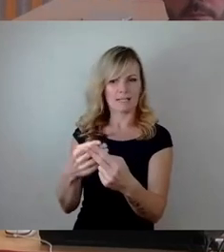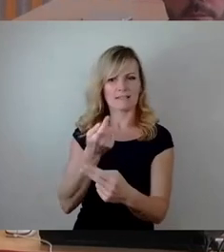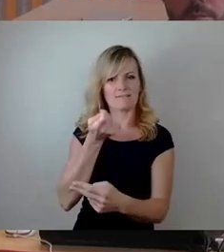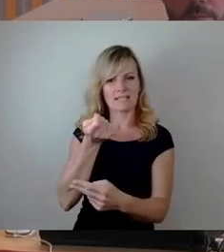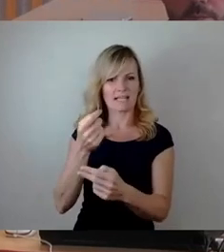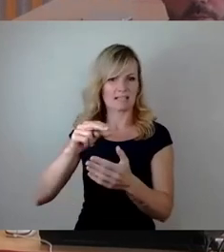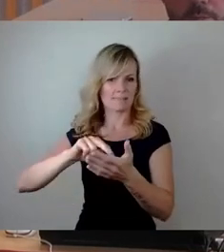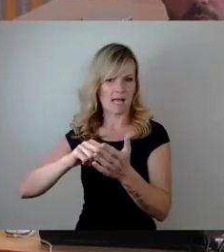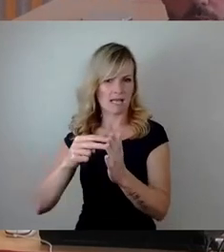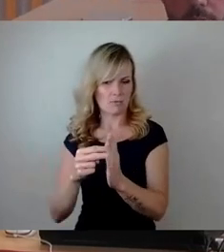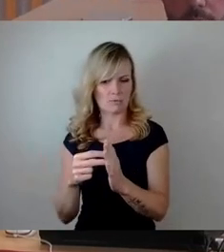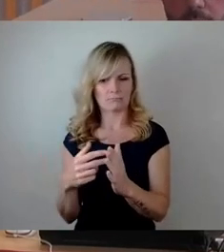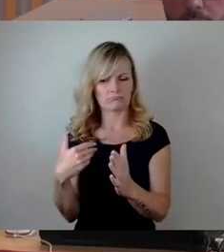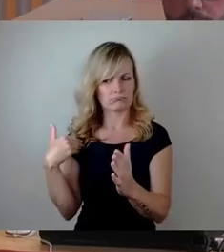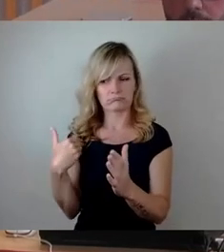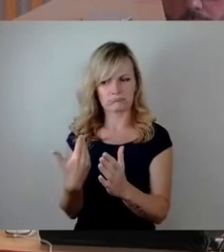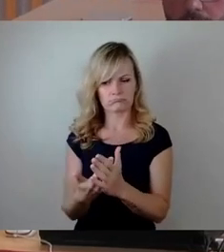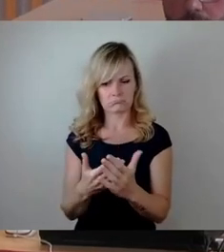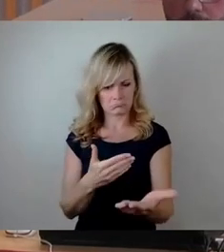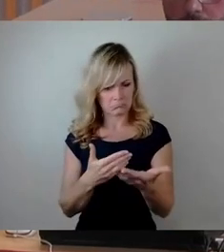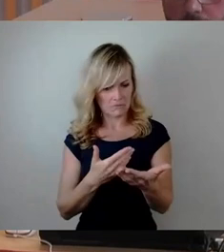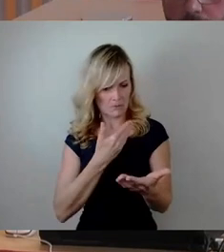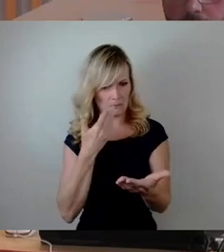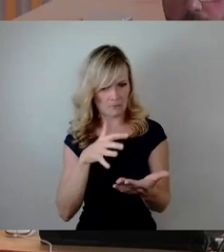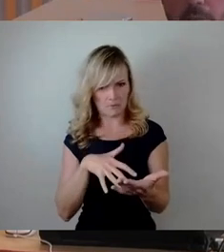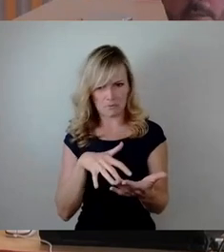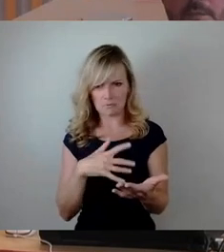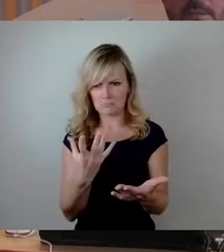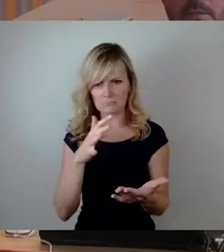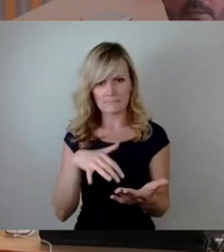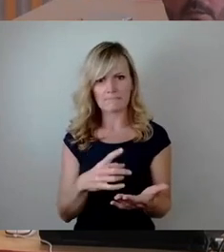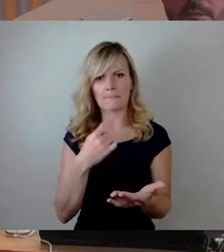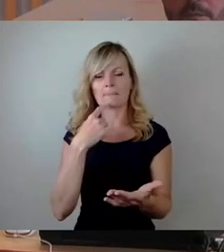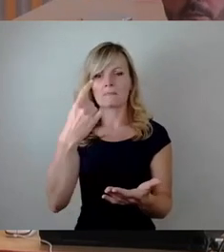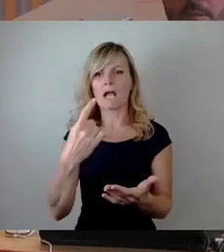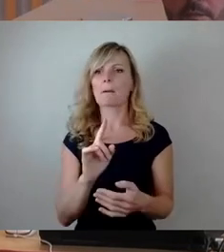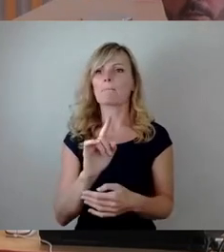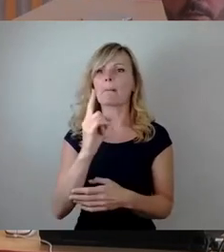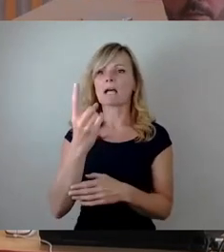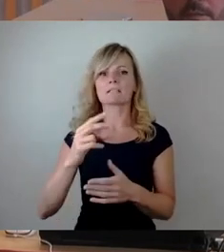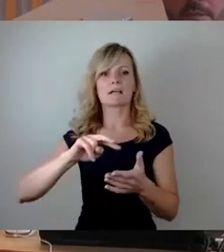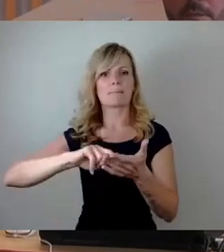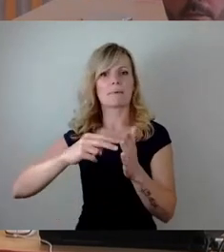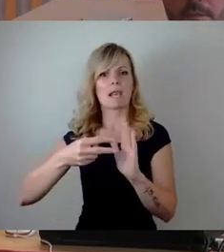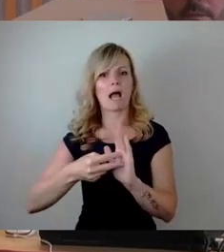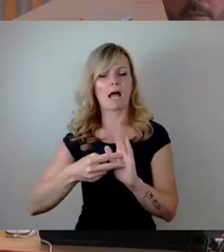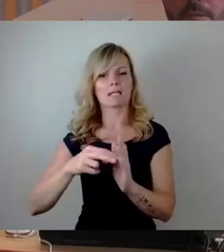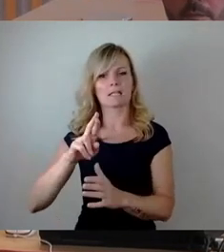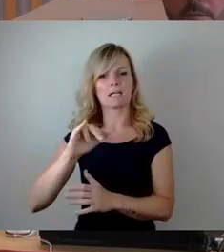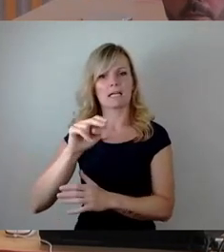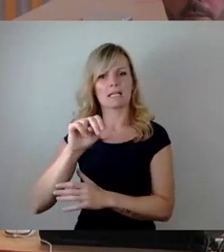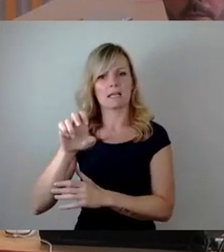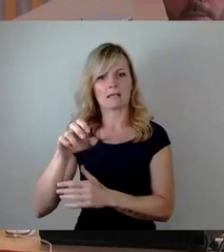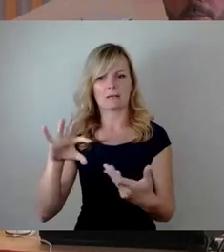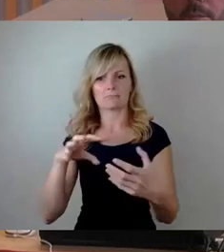alles noch nicht vor, wird unter dem Stichwort Masterplan Rinne zusammengefasst. Und ich möchte ganz gern die Frage stellen,